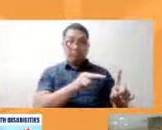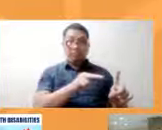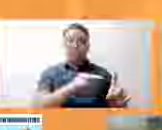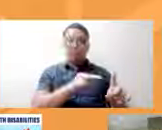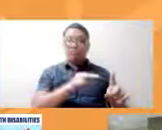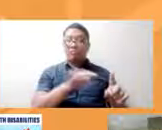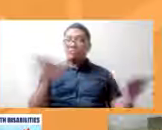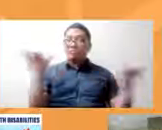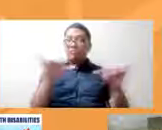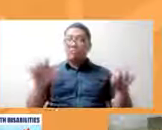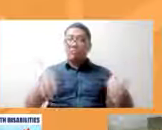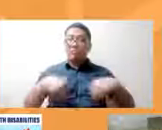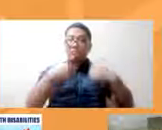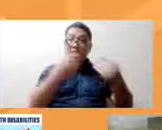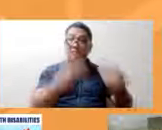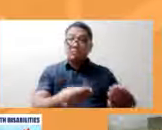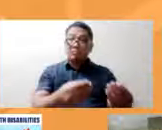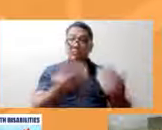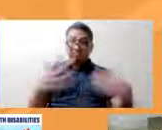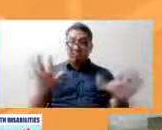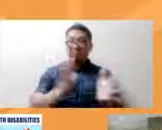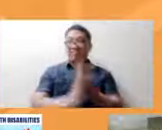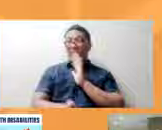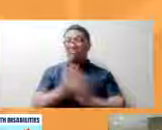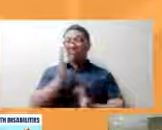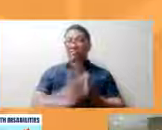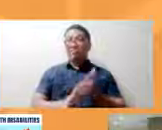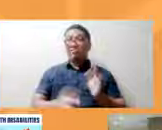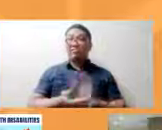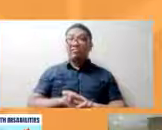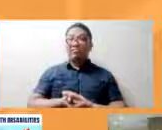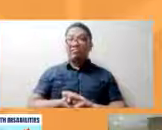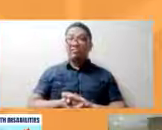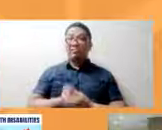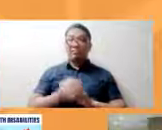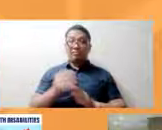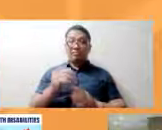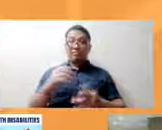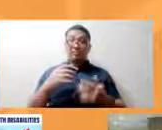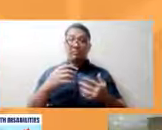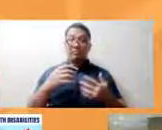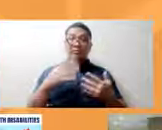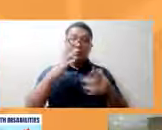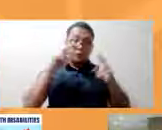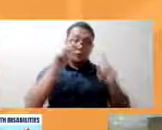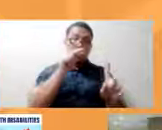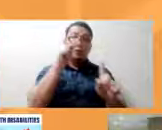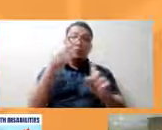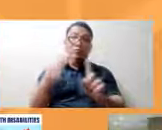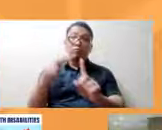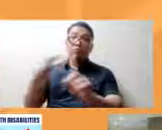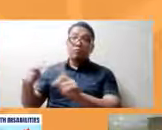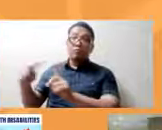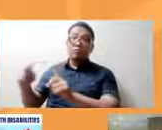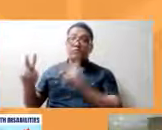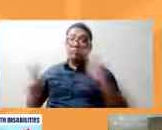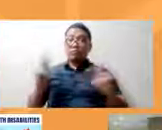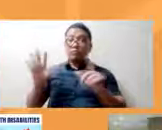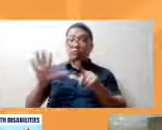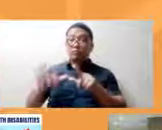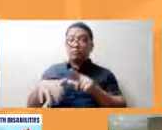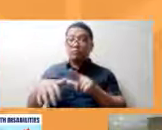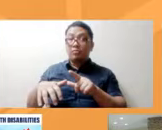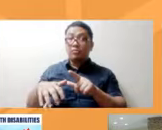parang bibigyan lang okay na tinitignan ba nila nila ay gamutin okay na yan o tinitignan ba nila ang mga tao may kapansanan